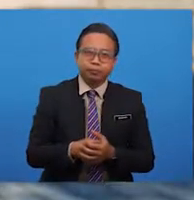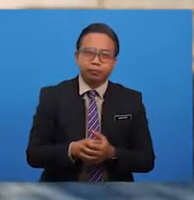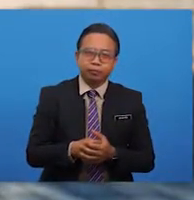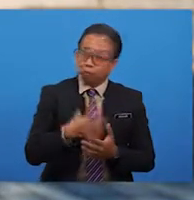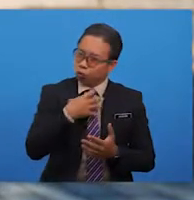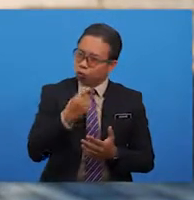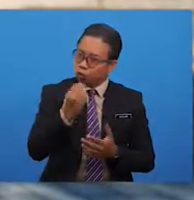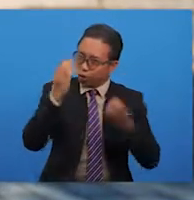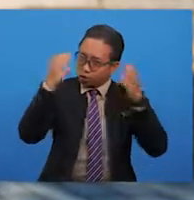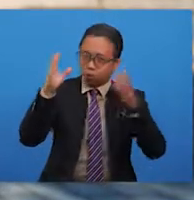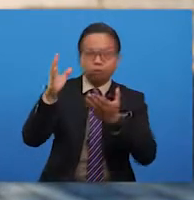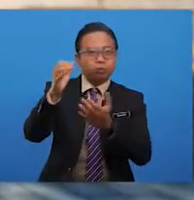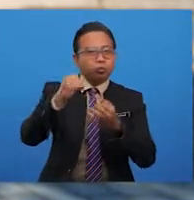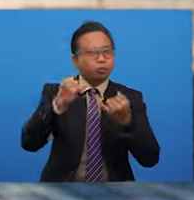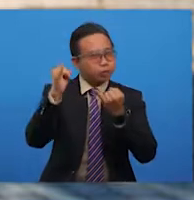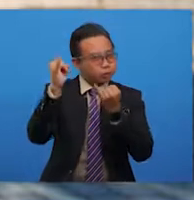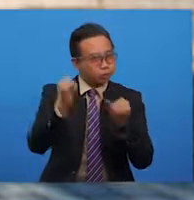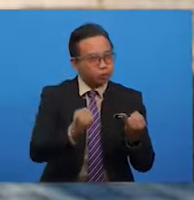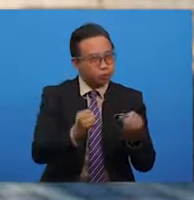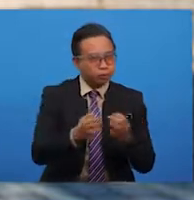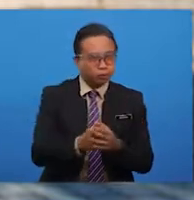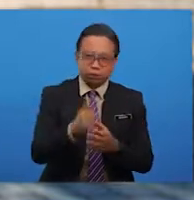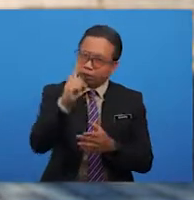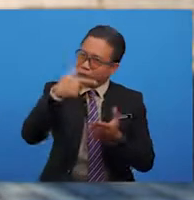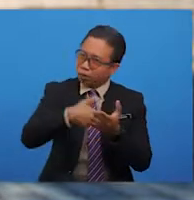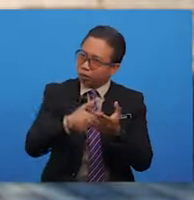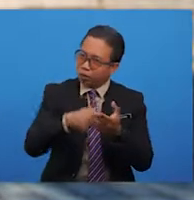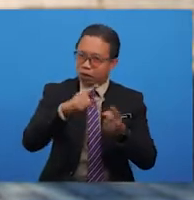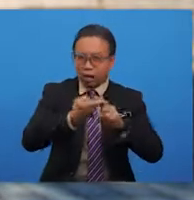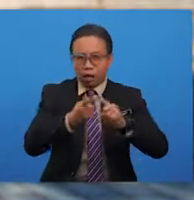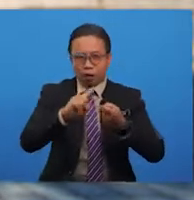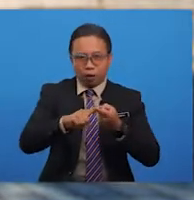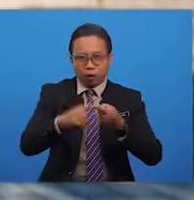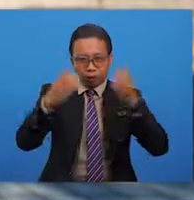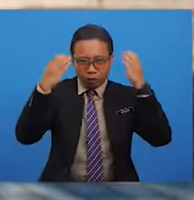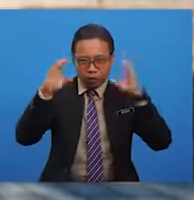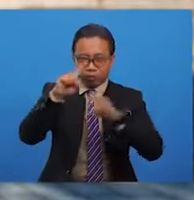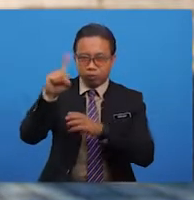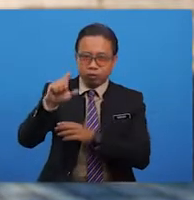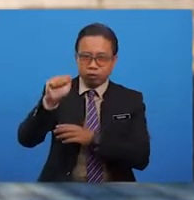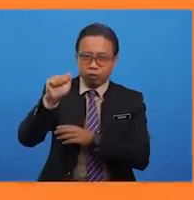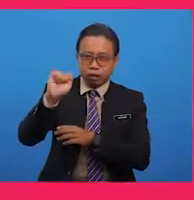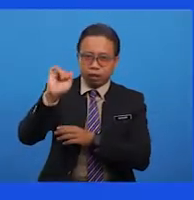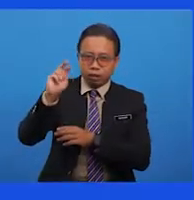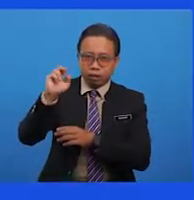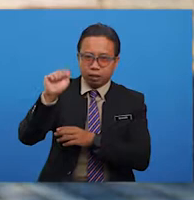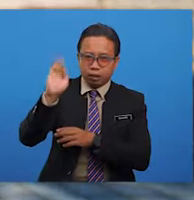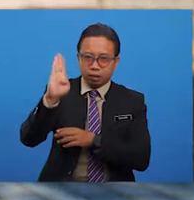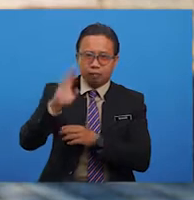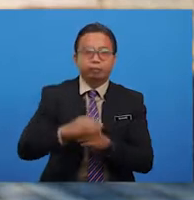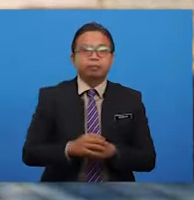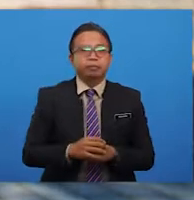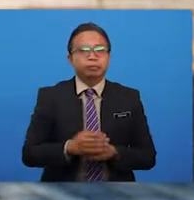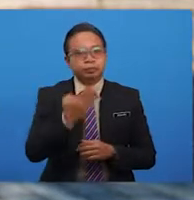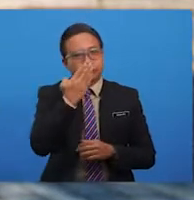suka cikgu menjemput rakan seperjuangan cikgu seorang lagi iaitu cikgu Zainab. Terima